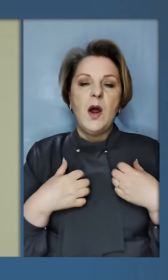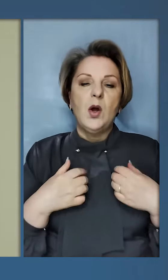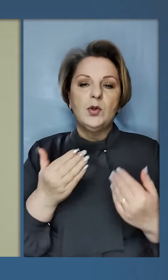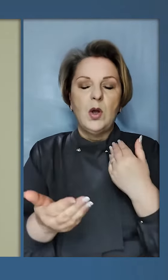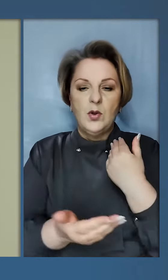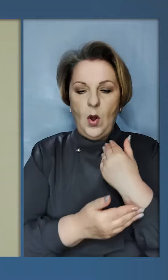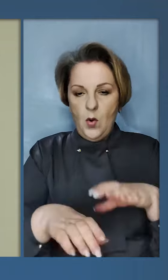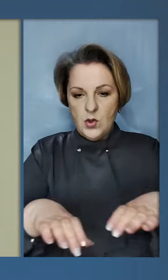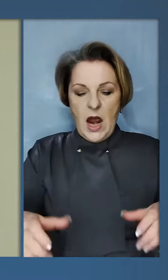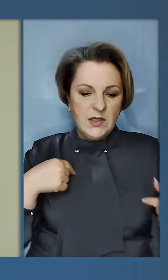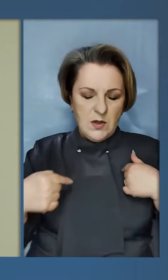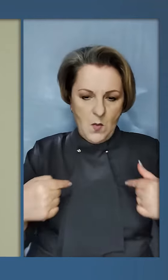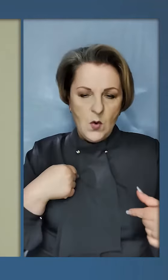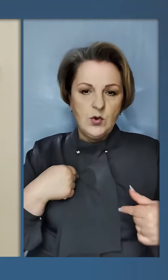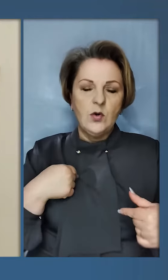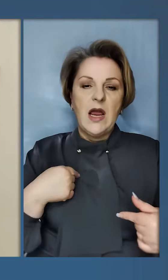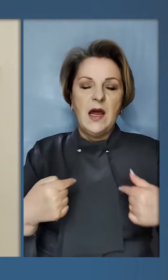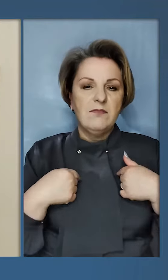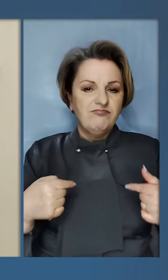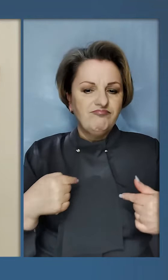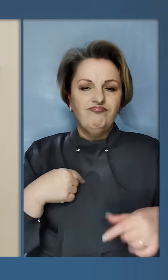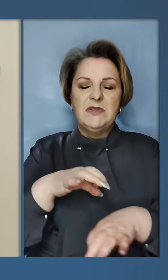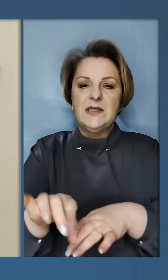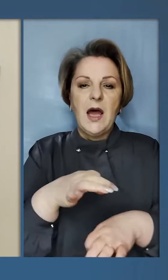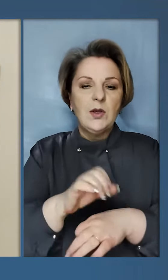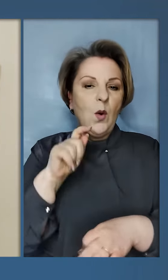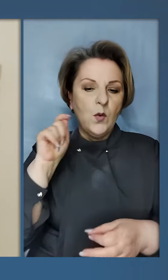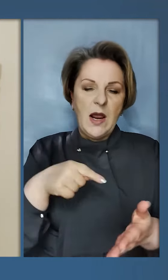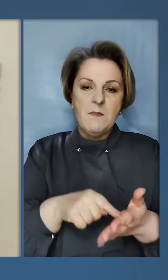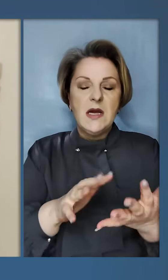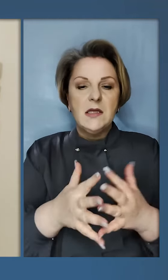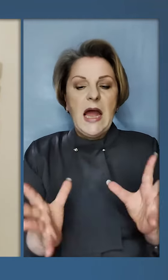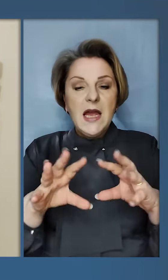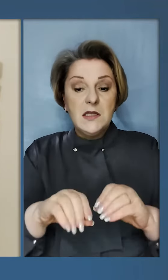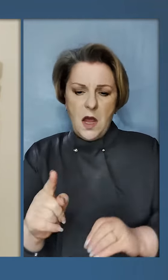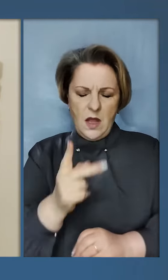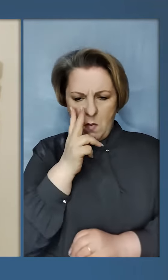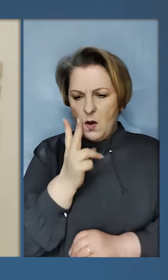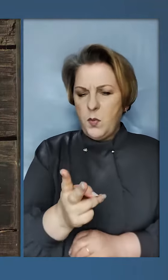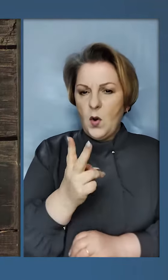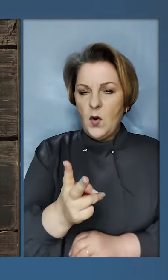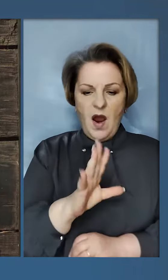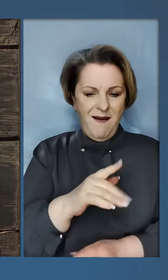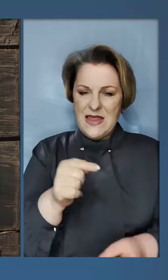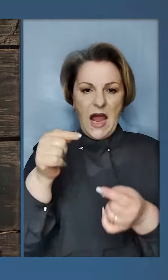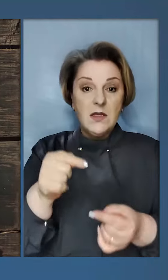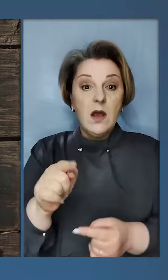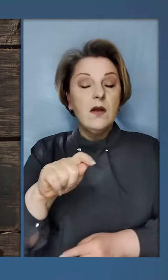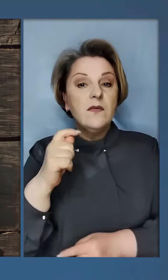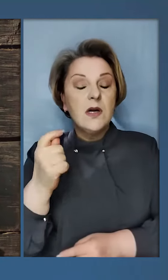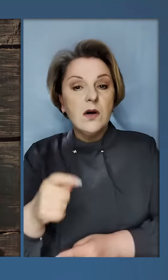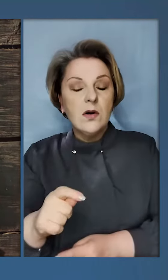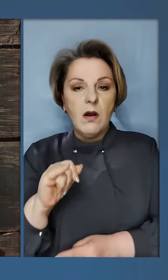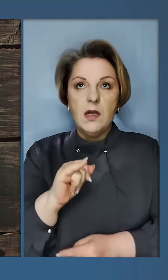стражданнями українських міст та сіл, поєднуючи, на перший погляд, несумісне війну